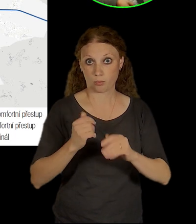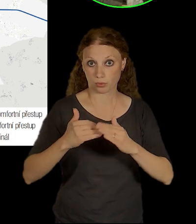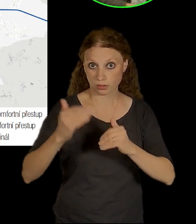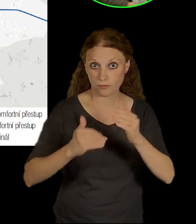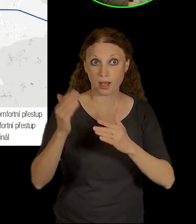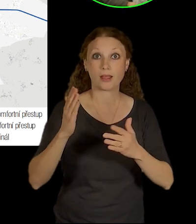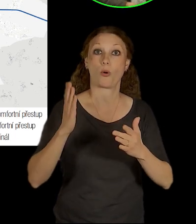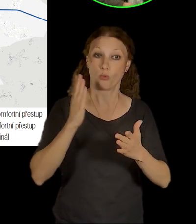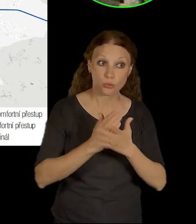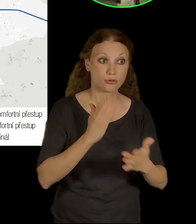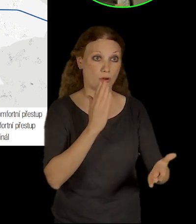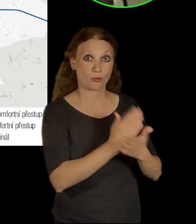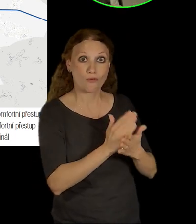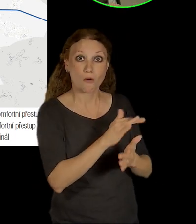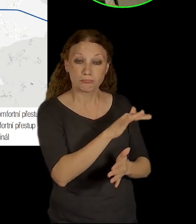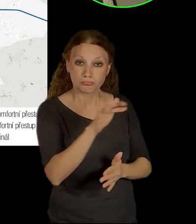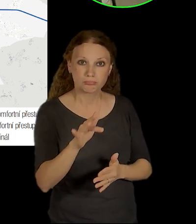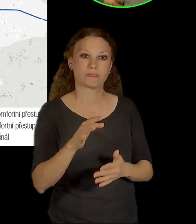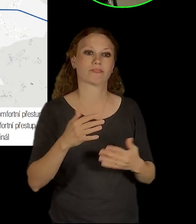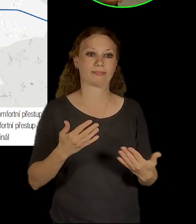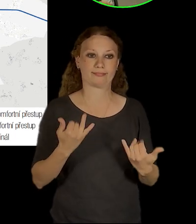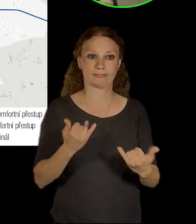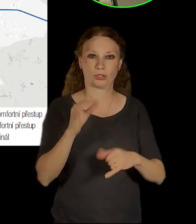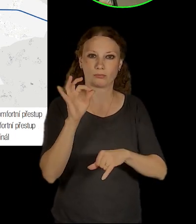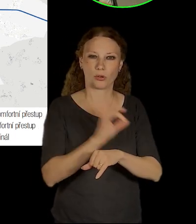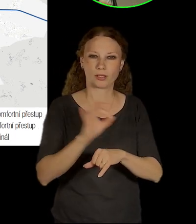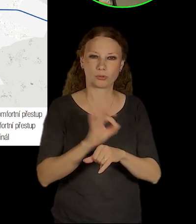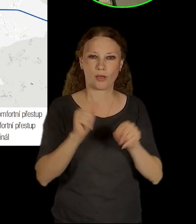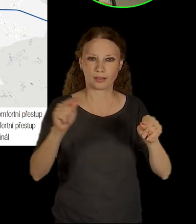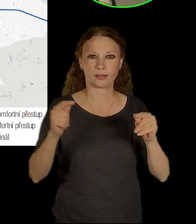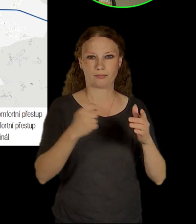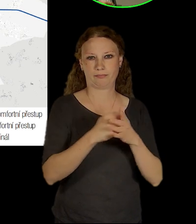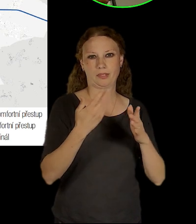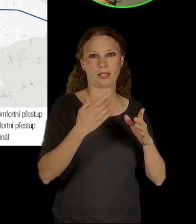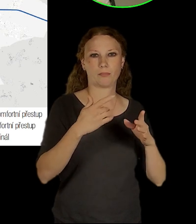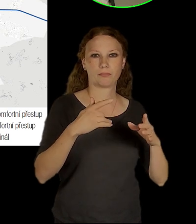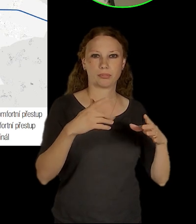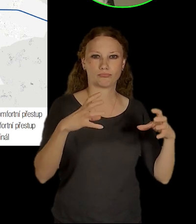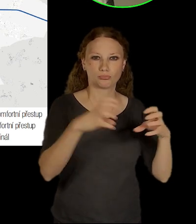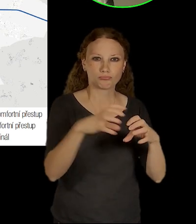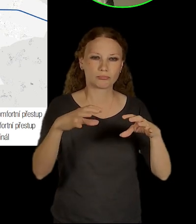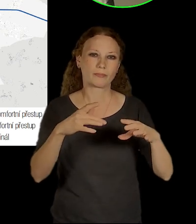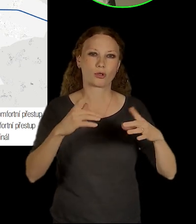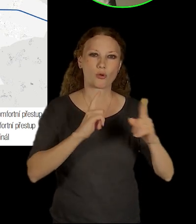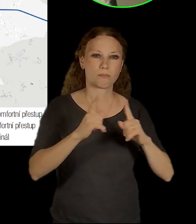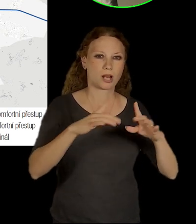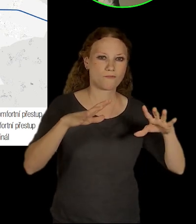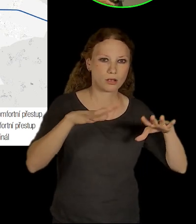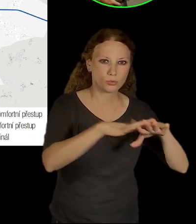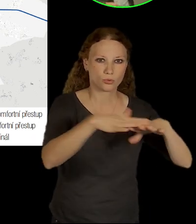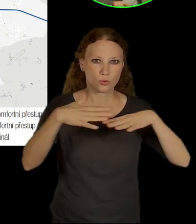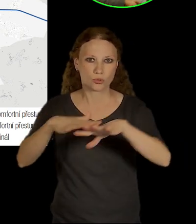dokončené, tak vlastně téměř všechny ty úzly, které se jmenoval předtím, nějakou proměnou prochází.